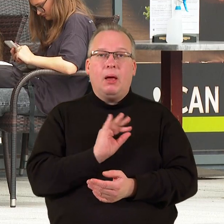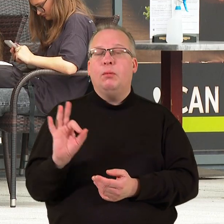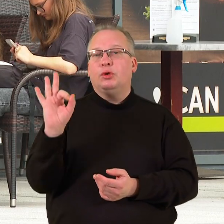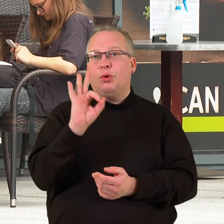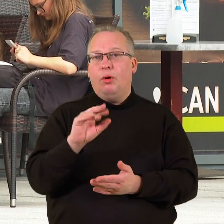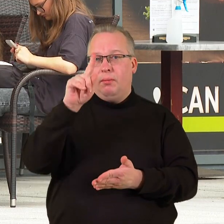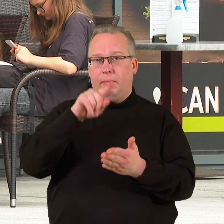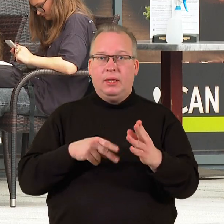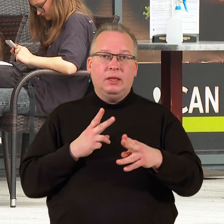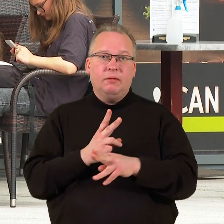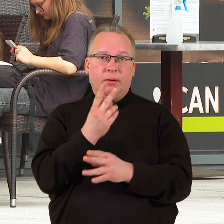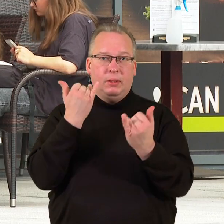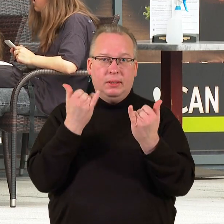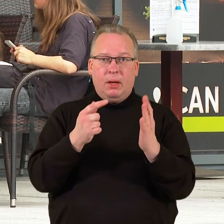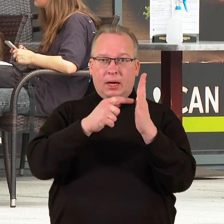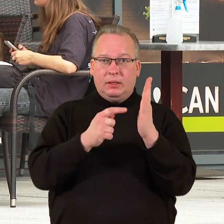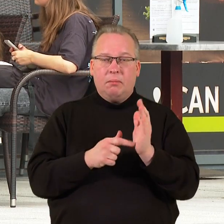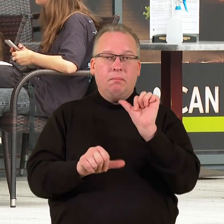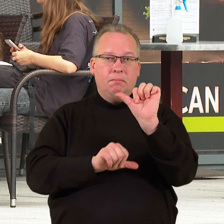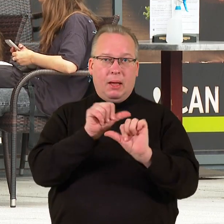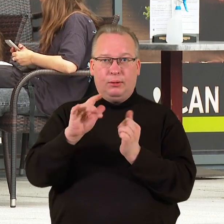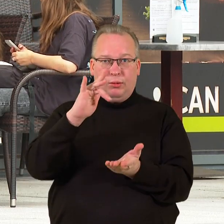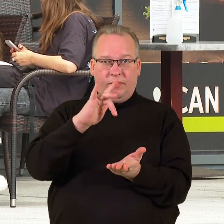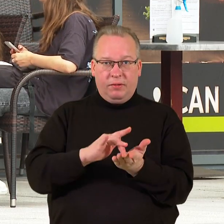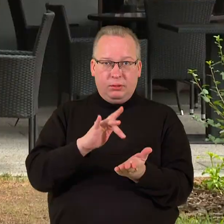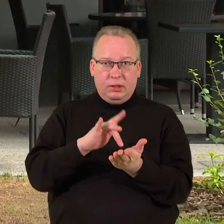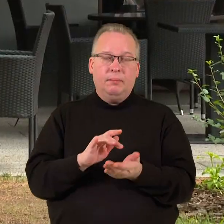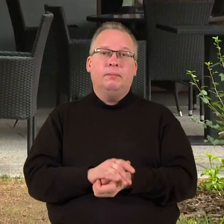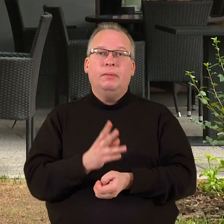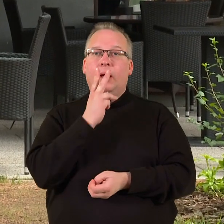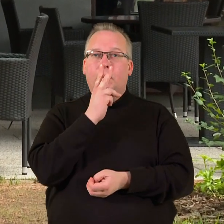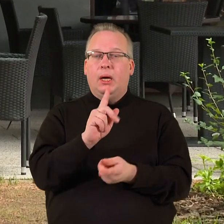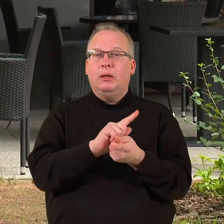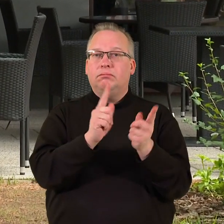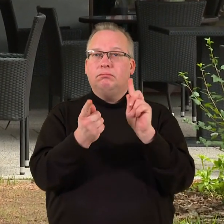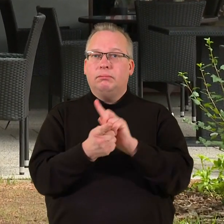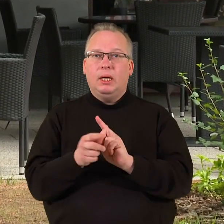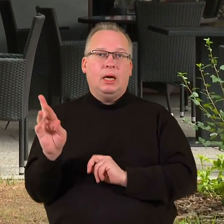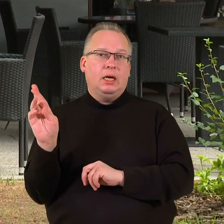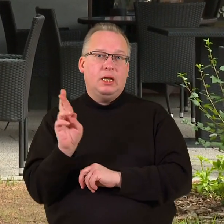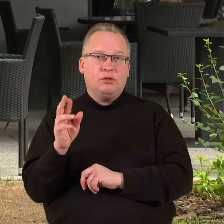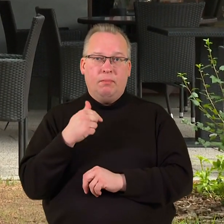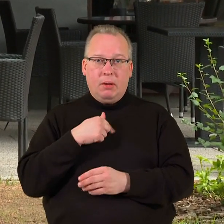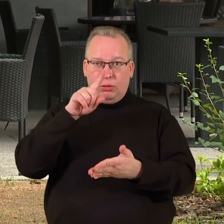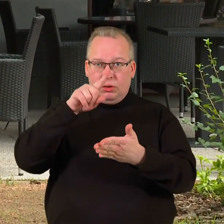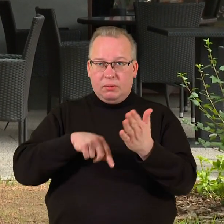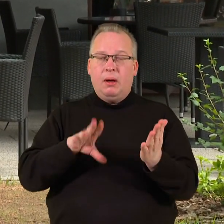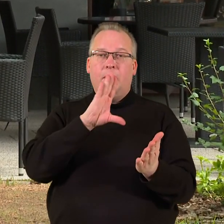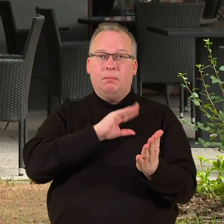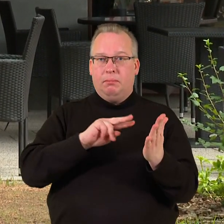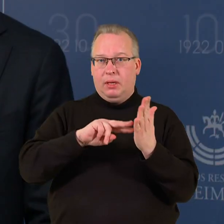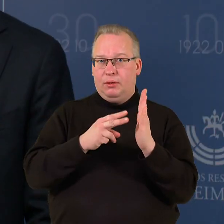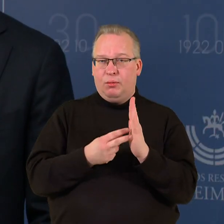padvigubinus dabar tarifą metų viduryje matytume atvirkštinę rezultatą ir mano galių įstikinimų planuojimų paimų